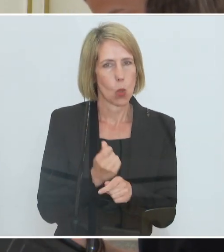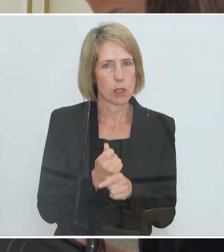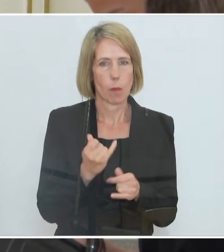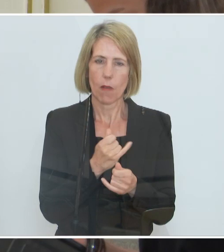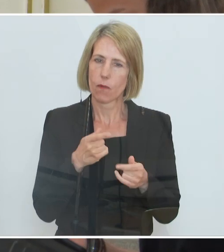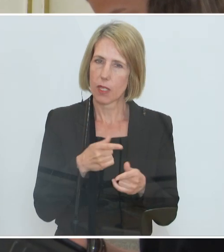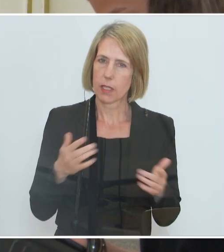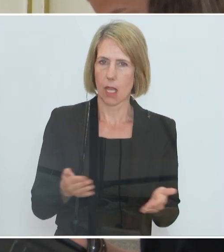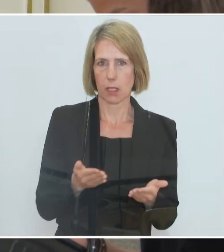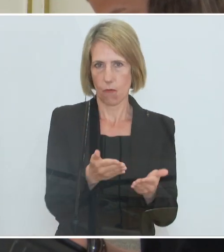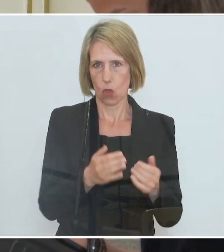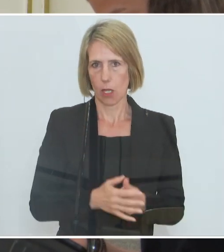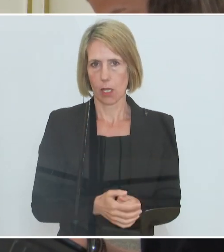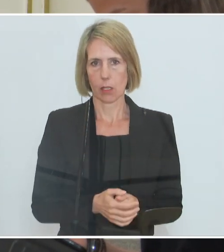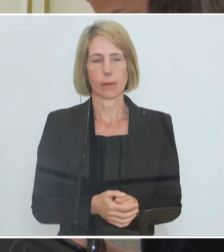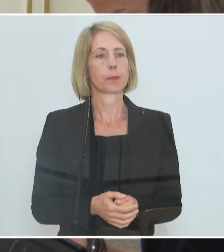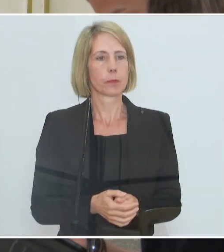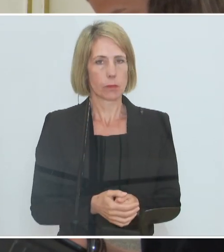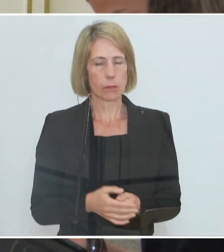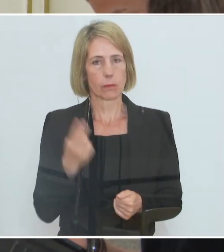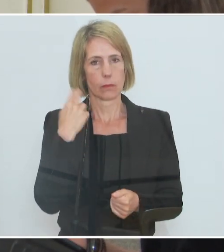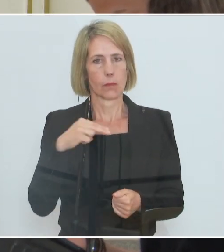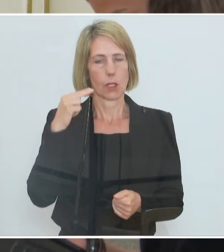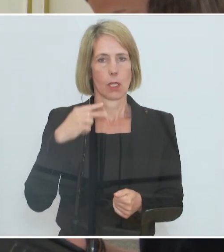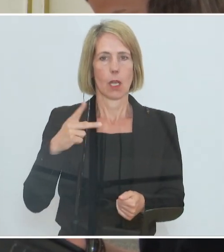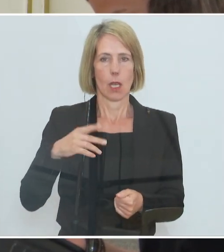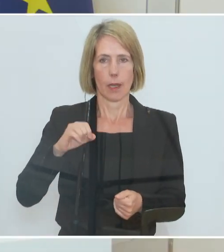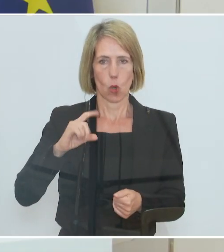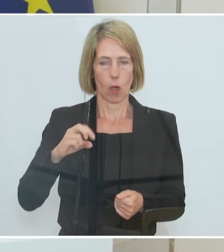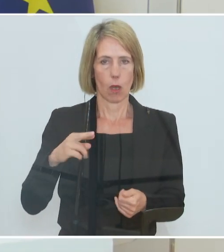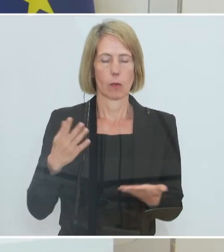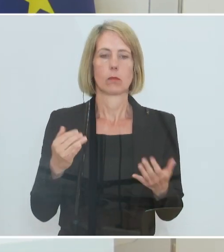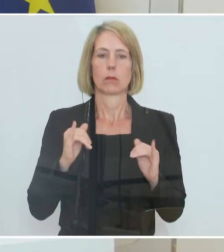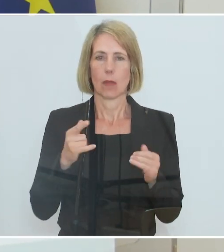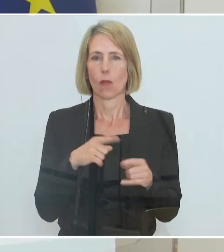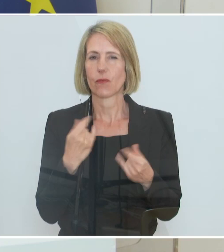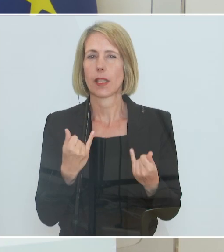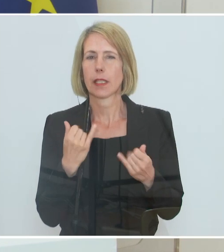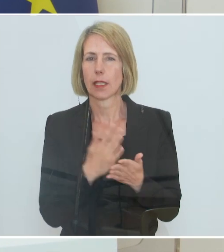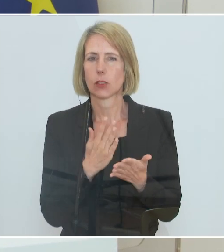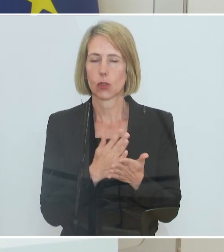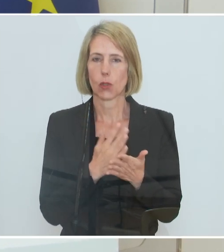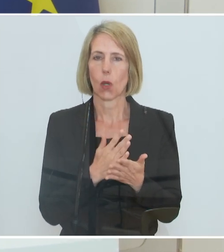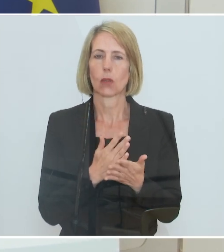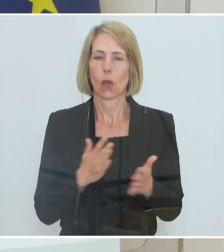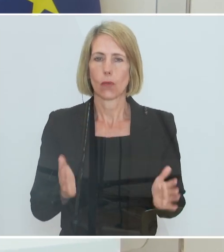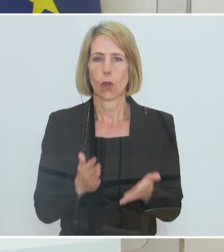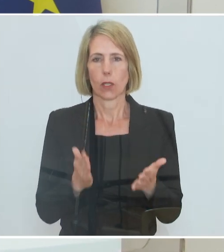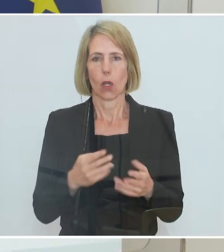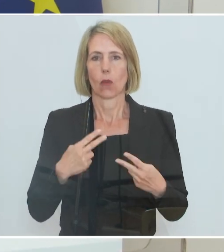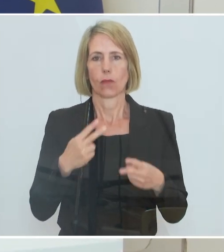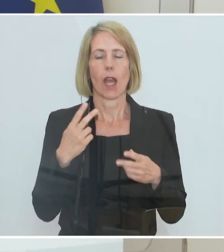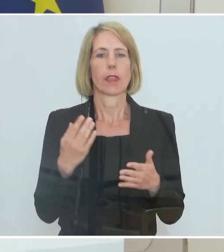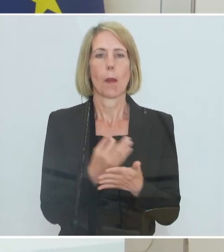Vielleicht darf ich da starten und dann bitte um Ergänzung. Wir haben ja jetzt schon die Förderung der Weiterbildung mit 60 Prozent der